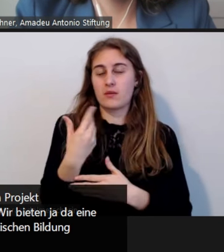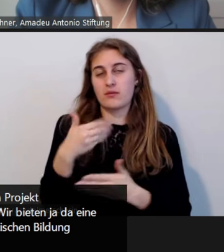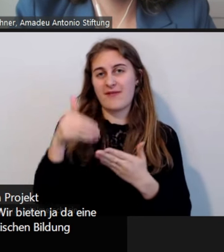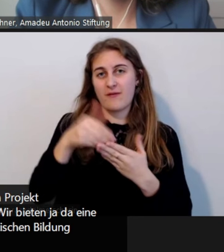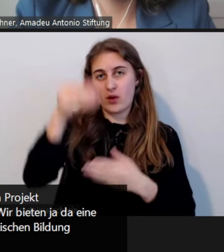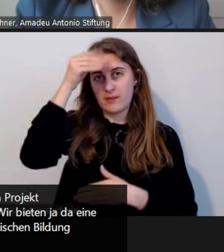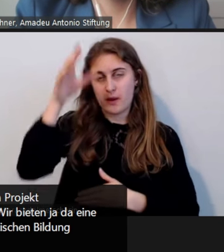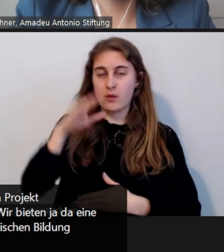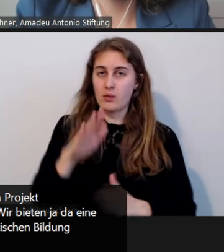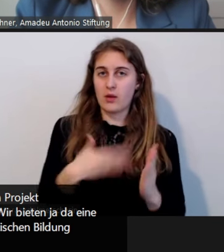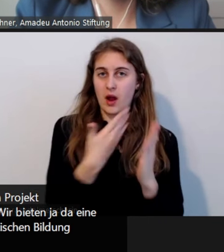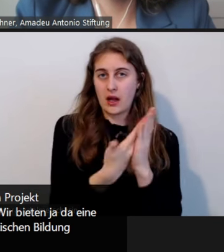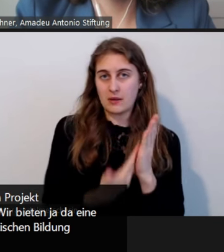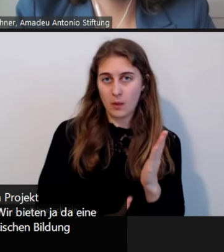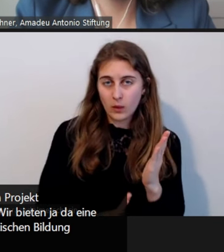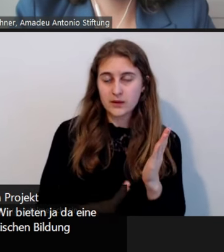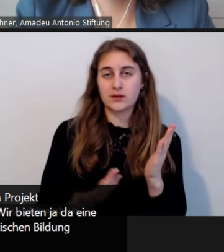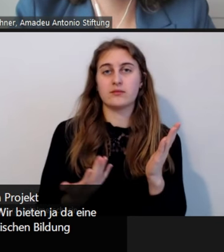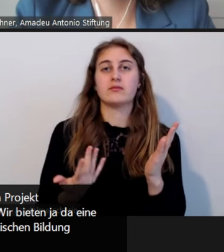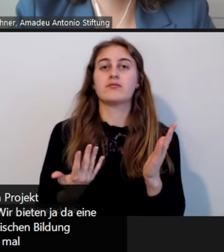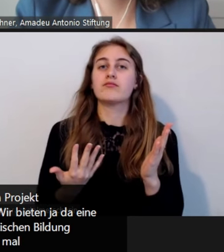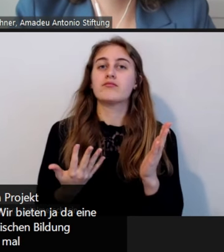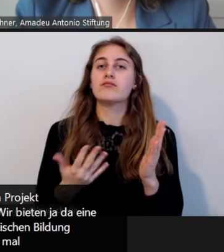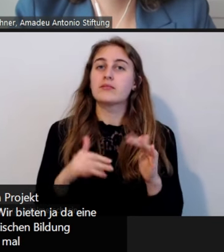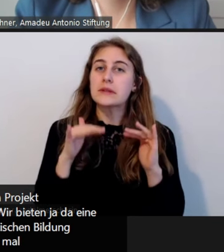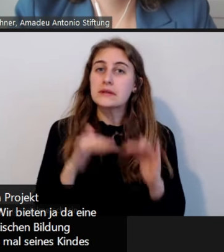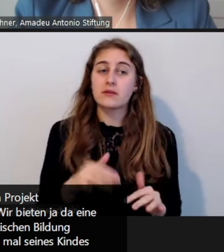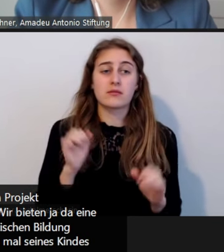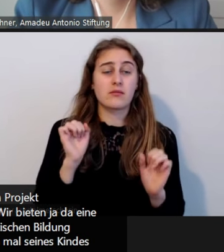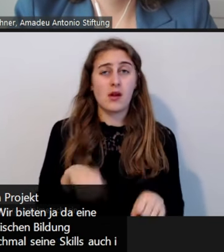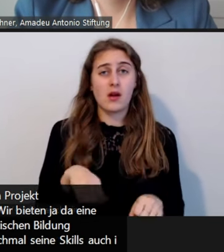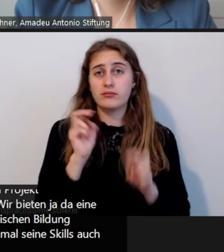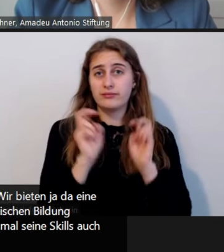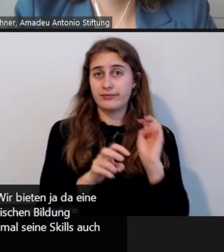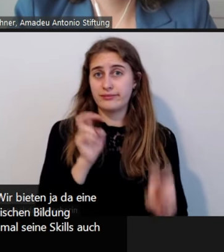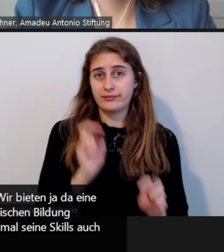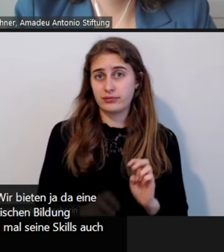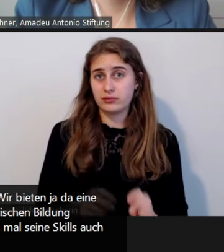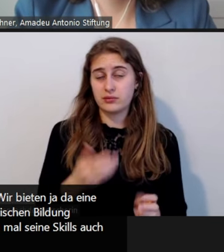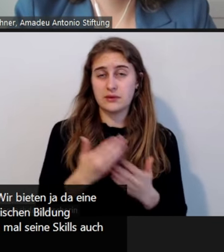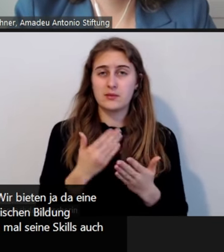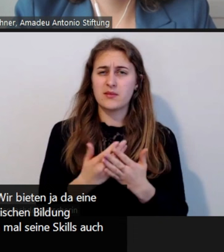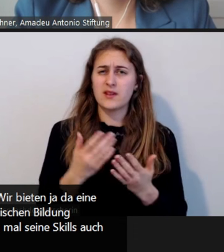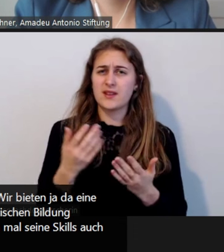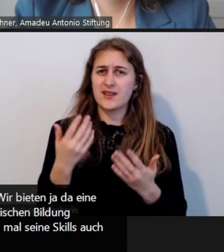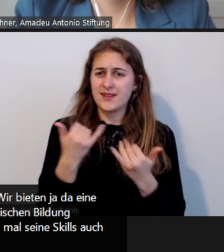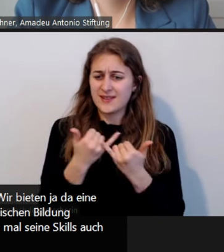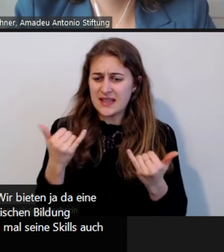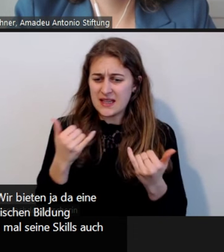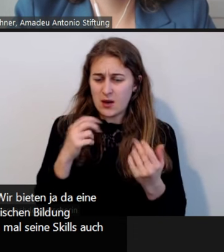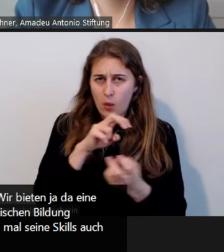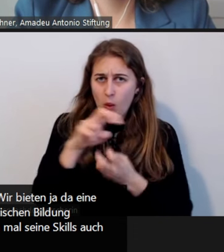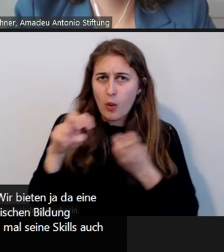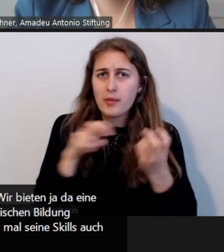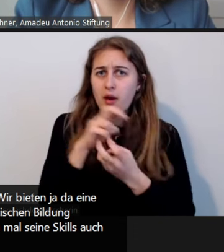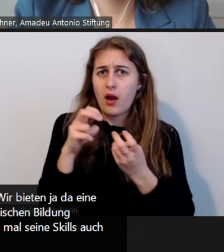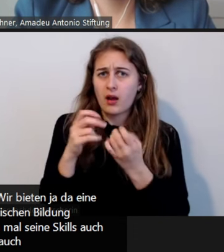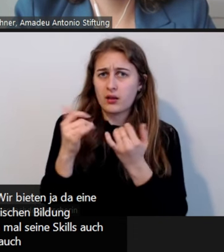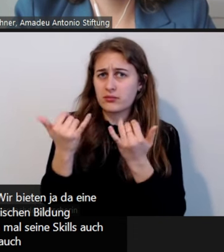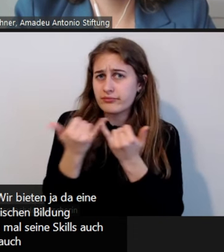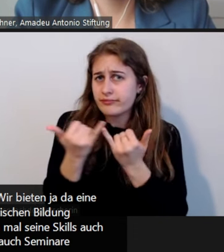selber auch sich auch noch mal seine Skills auch im Umgang mit Antifeminismus noch mal zu stärken oder auch